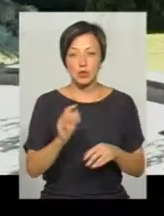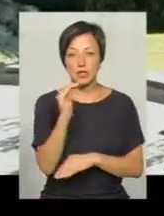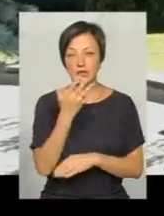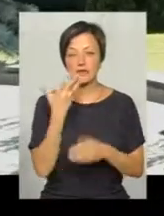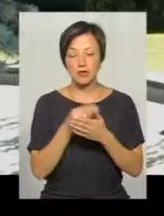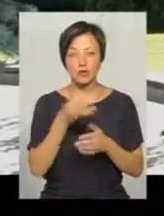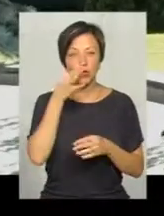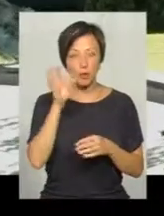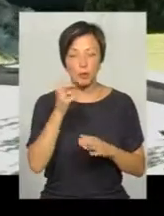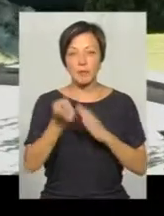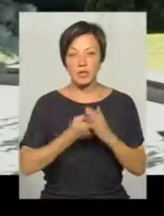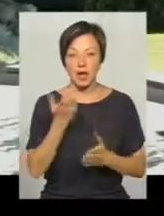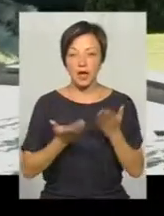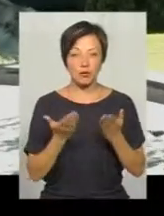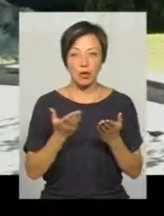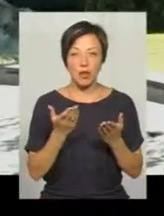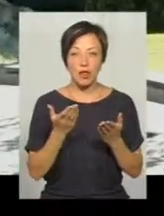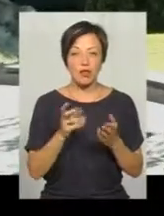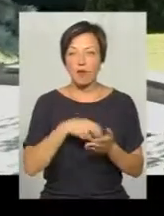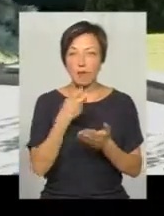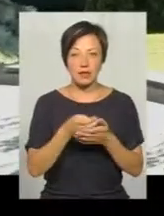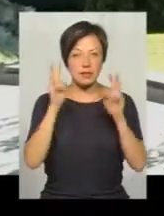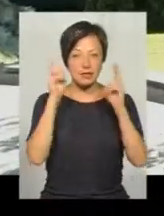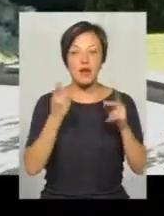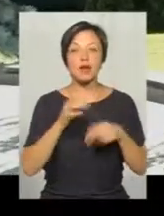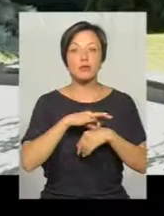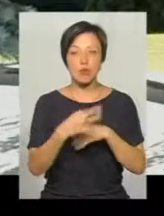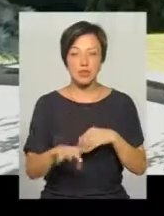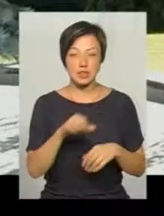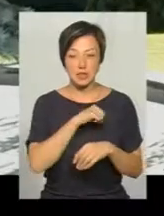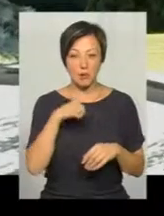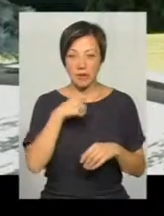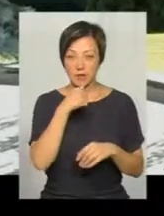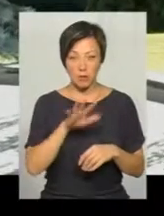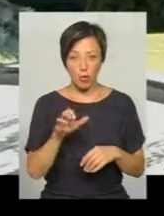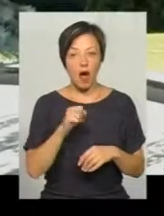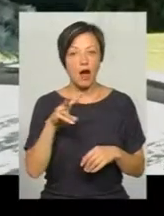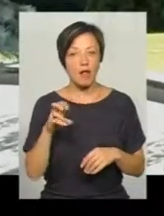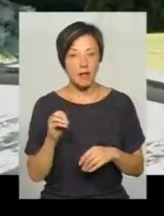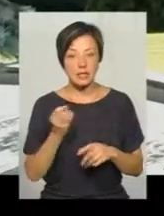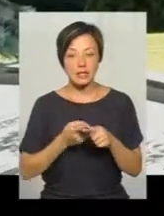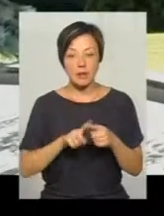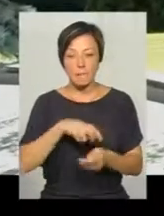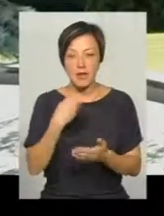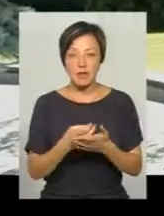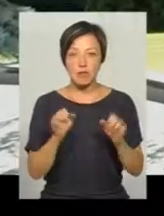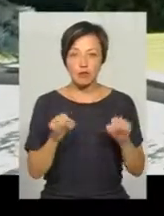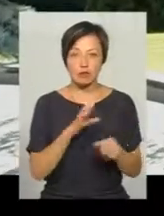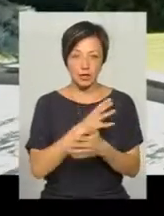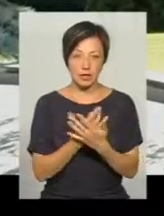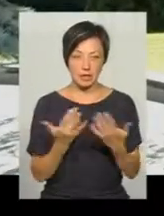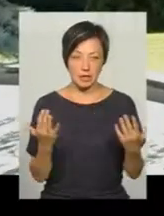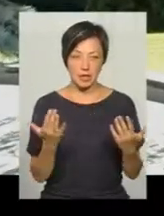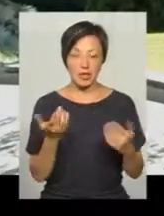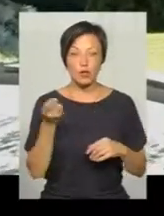власному досвіді пізнає. Тобто якщо вона не впаде, вона не буде знати як це боляче, якщо вона сама не спробує. Але це падіння може бути різне.